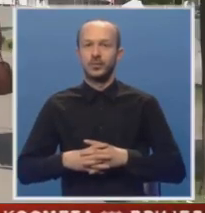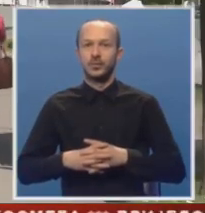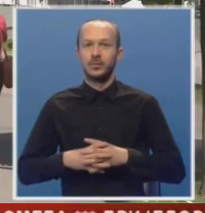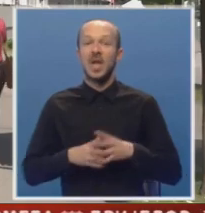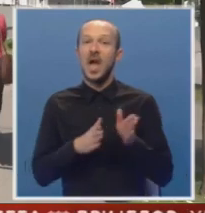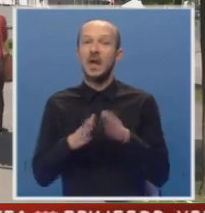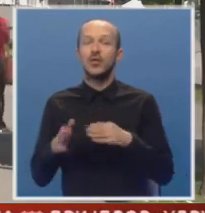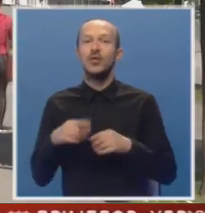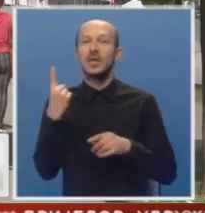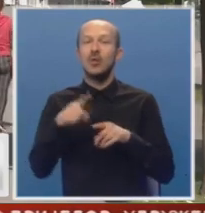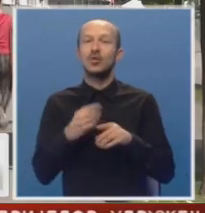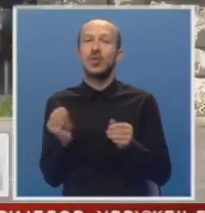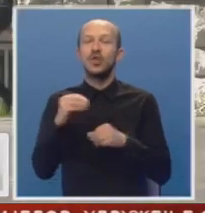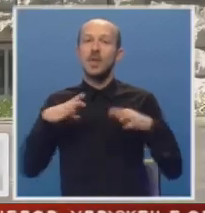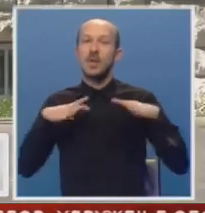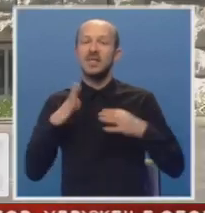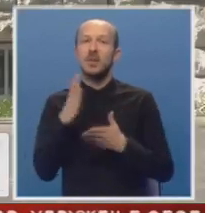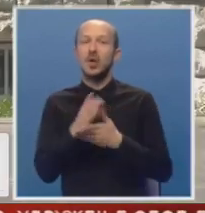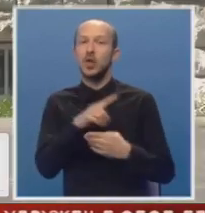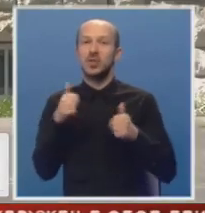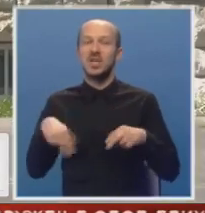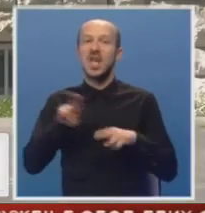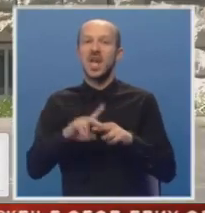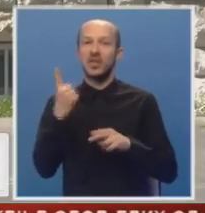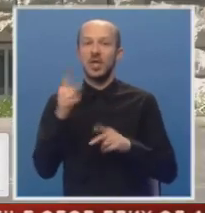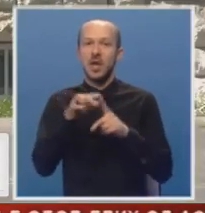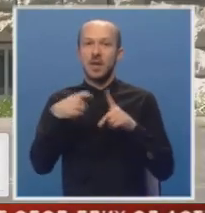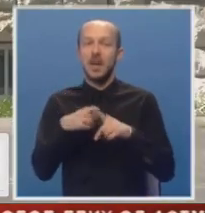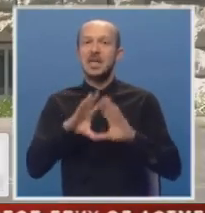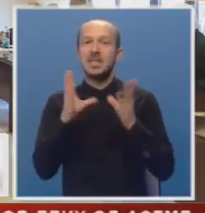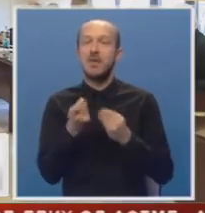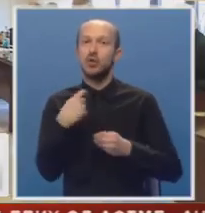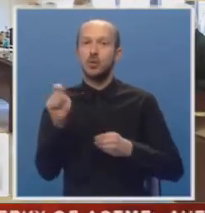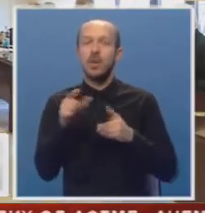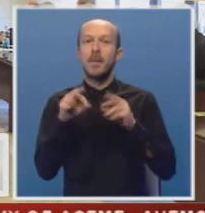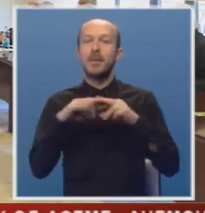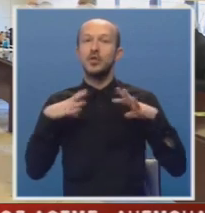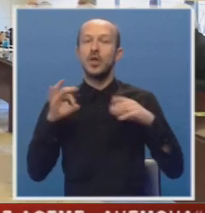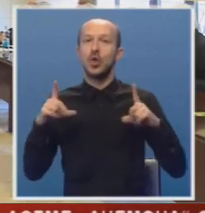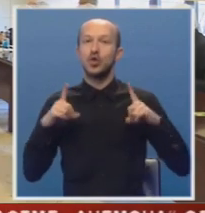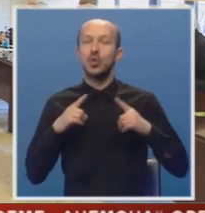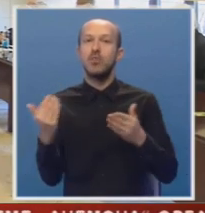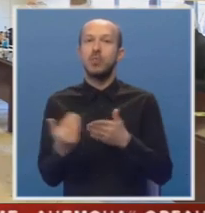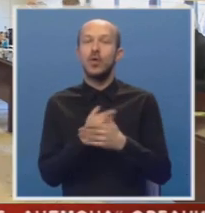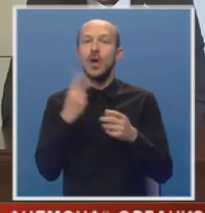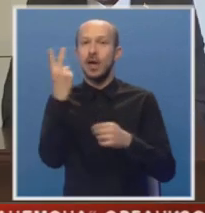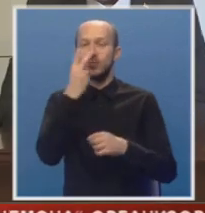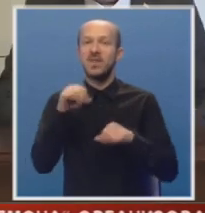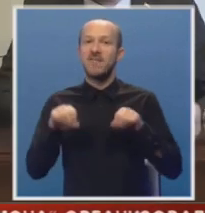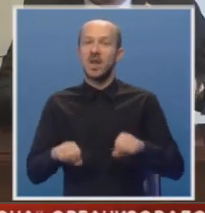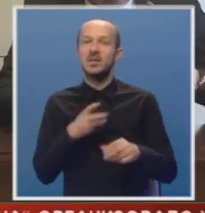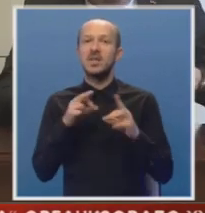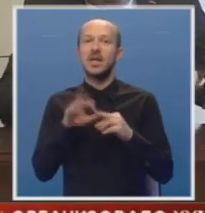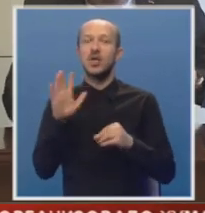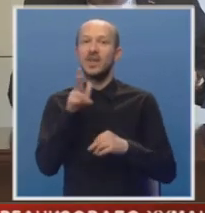Redovno januarsko povećanje penzija bilo je do sada najveće. Ipak sve poskupljuje, pa penzioneri očekuju ponovno razumijevanje vlade